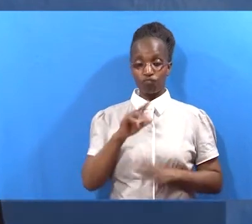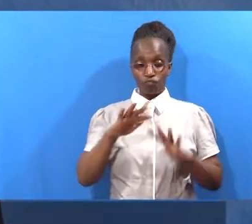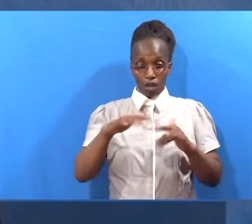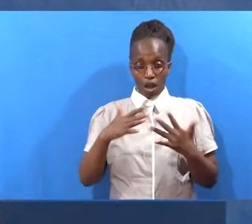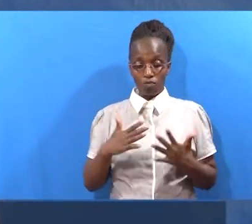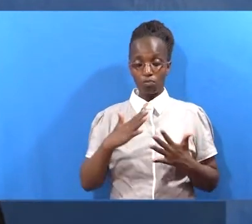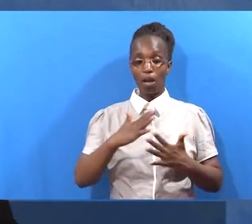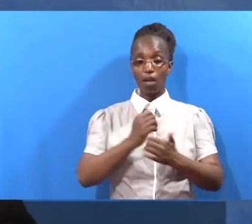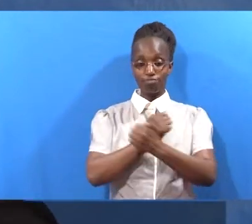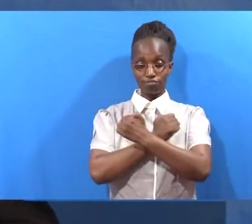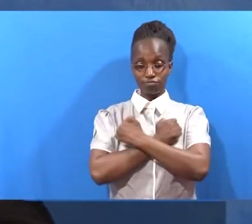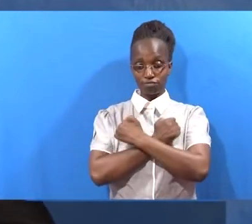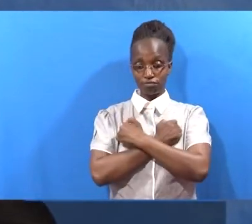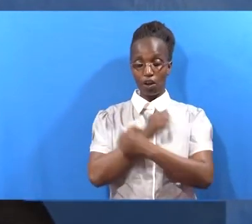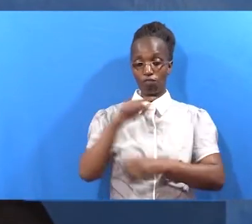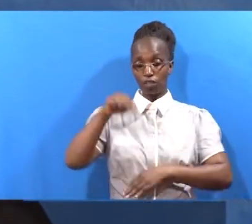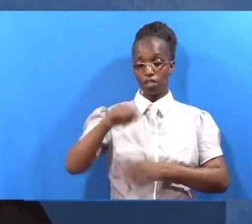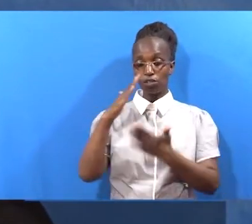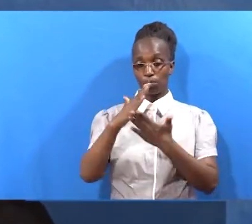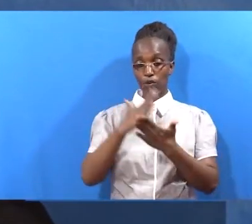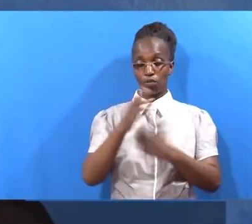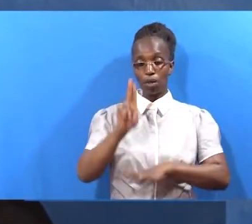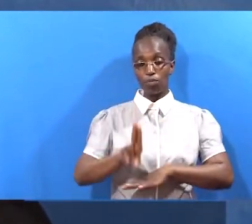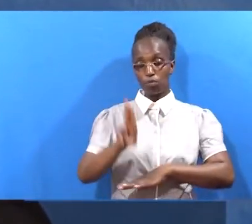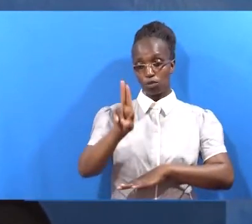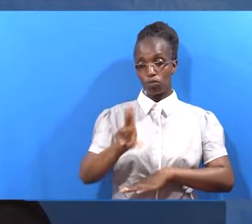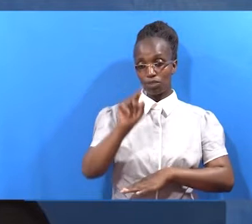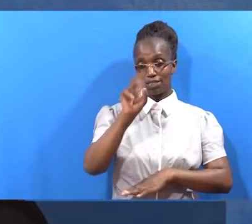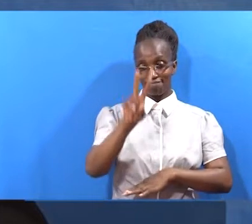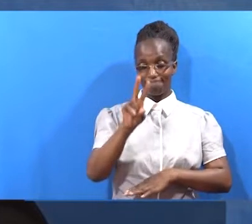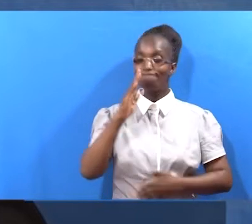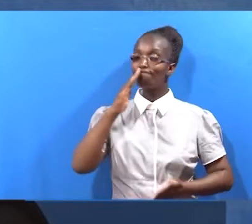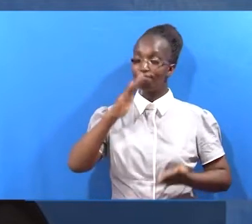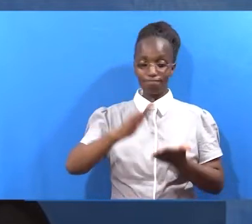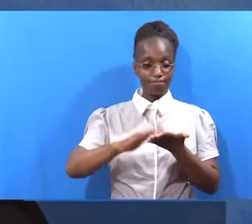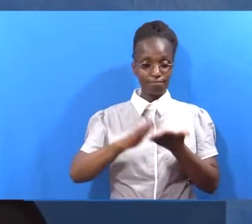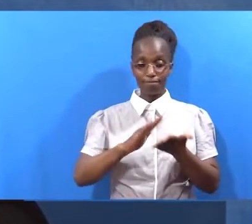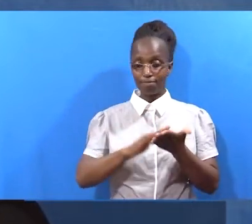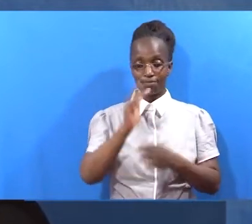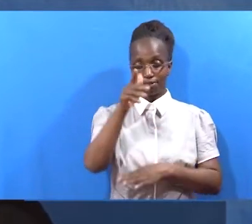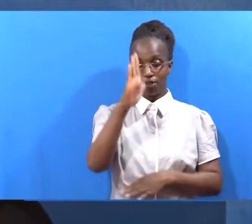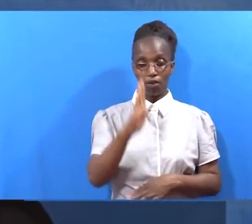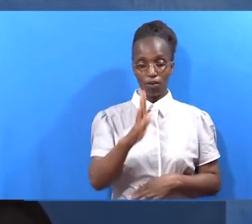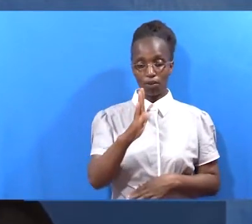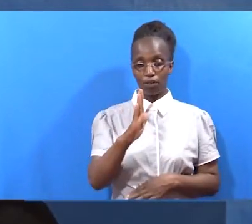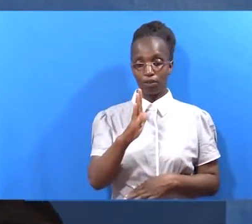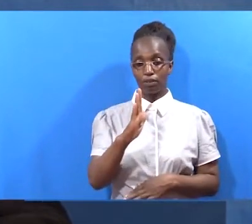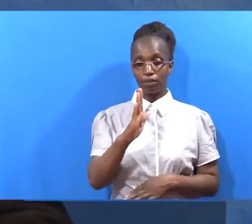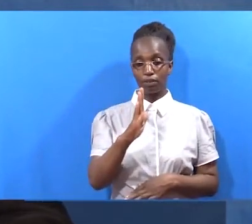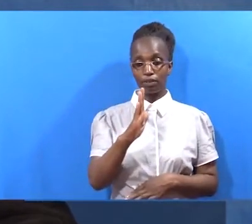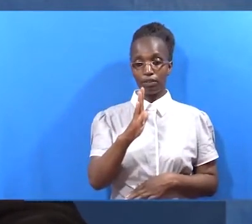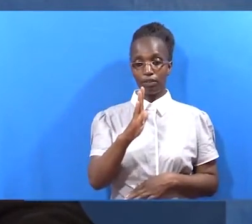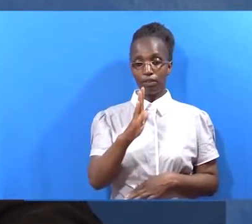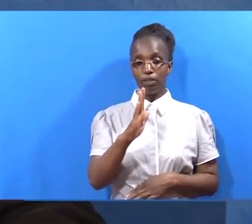Waligani mpena mtazamaji wa Undugu TV na kusabahi katika jina la Yesu Kristo ujambo Bwana Yesu wa sifiwe,